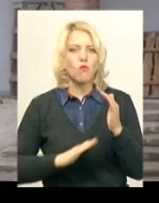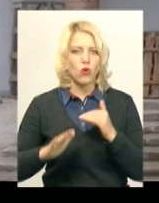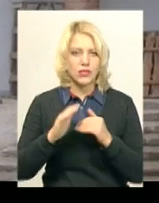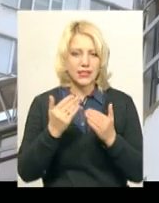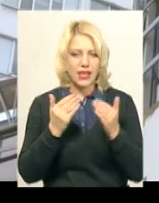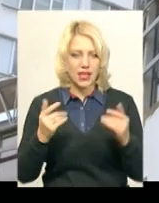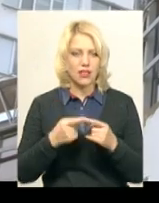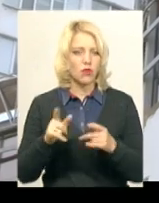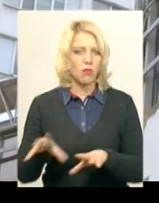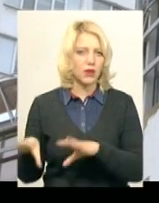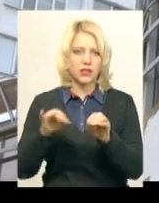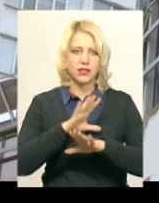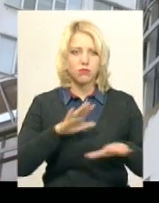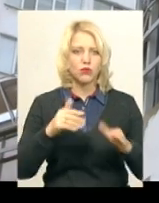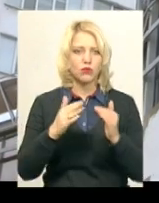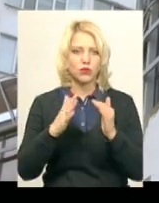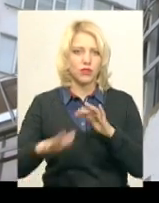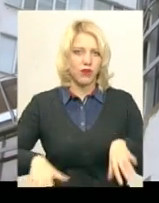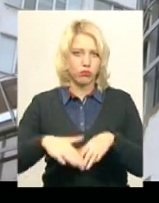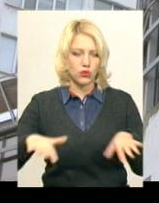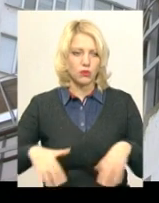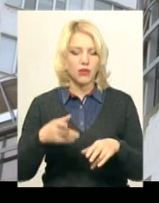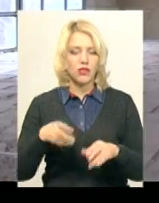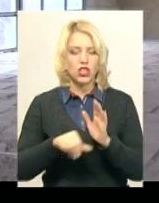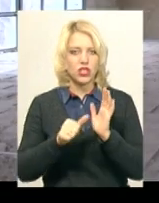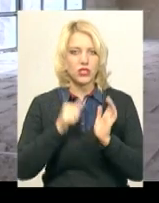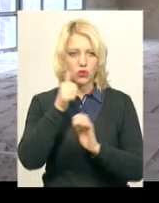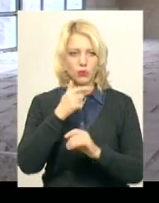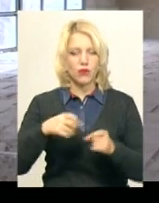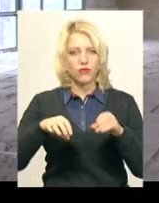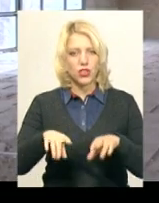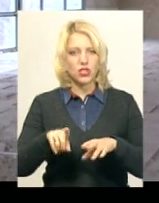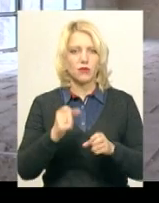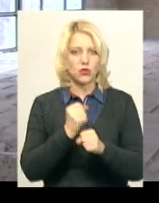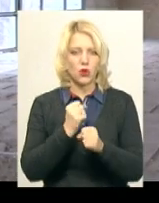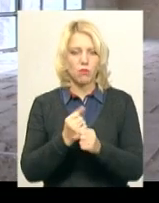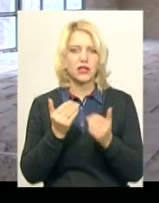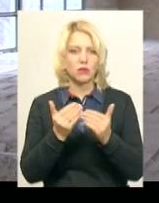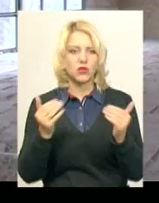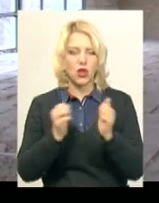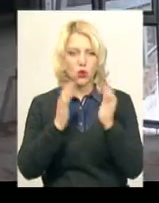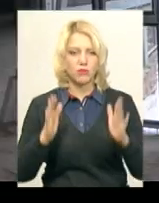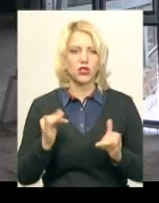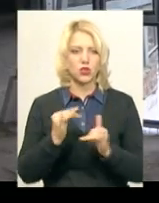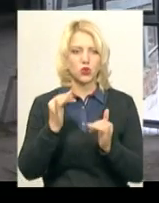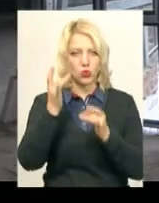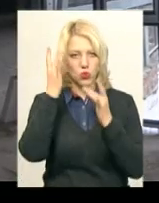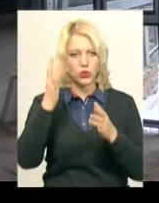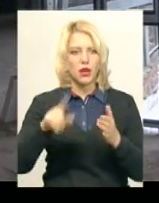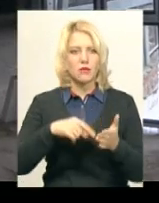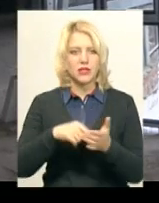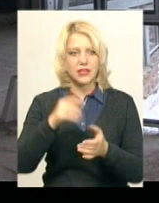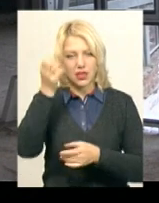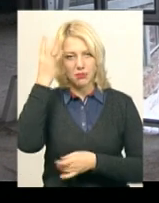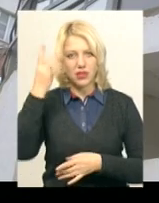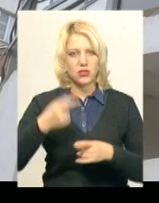Будівля постувала. У 2016 році в міській раді вирішили облаштувати там музейний комплекс історії та культури міста Хмельницького, каже начальник